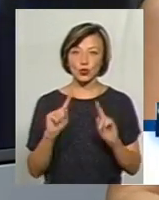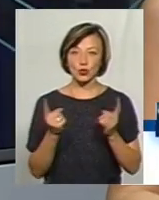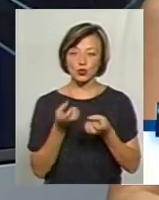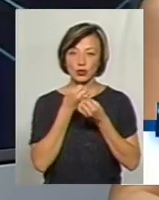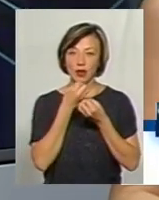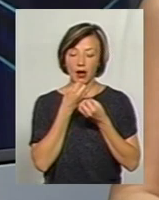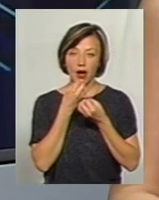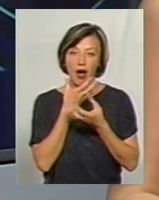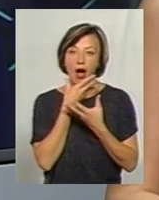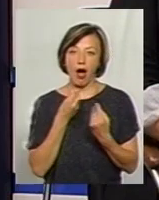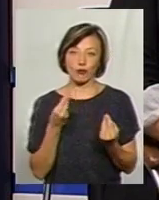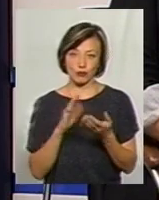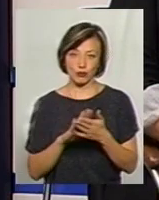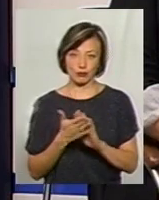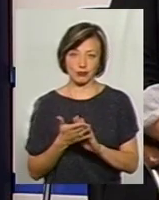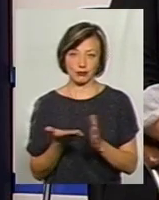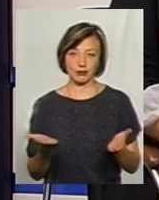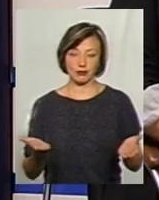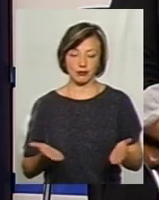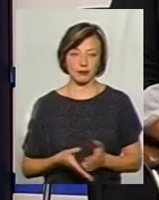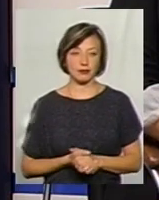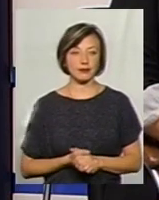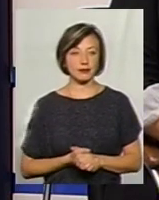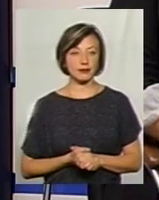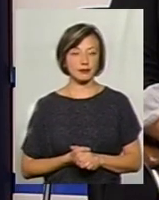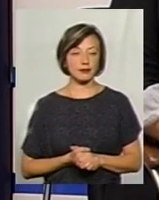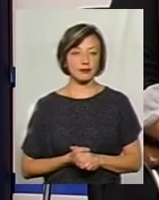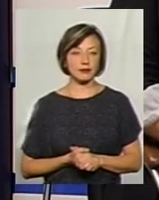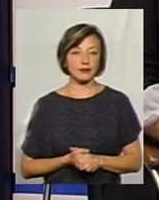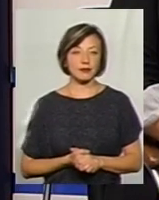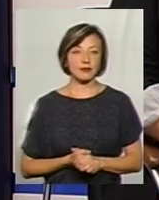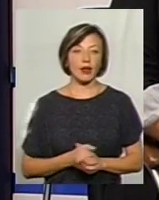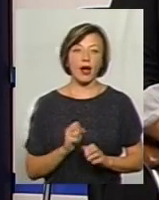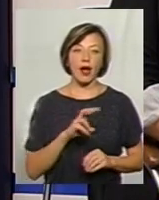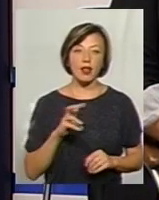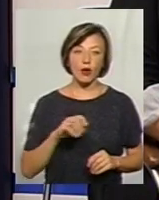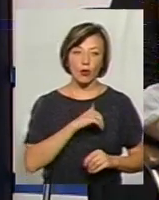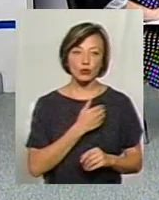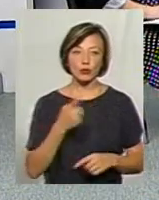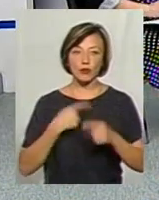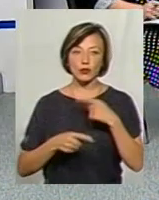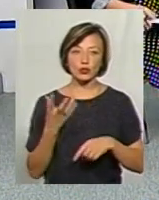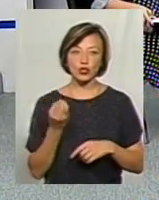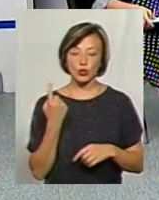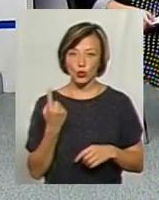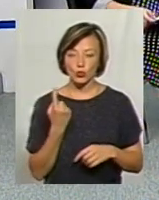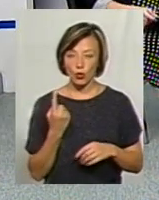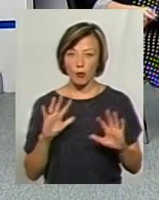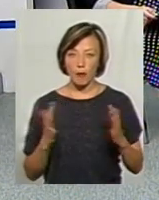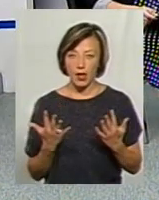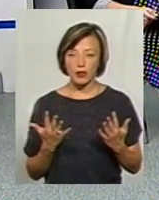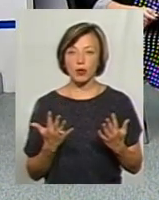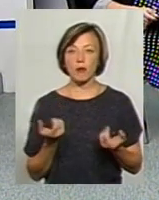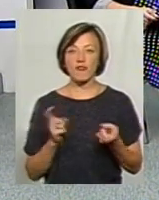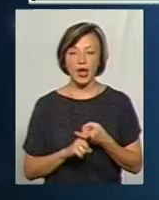дуже впривабливому, скажімо так, вигляді. Але я ще хочу повернутися ще до одного моменту,